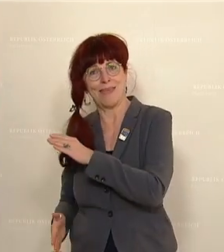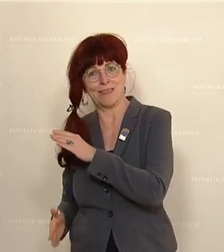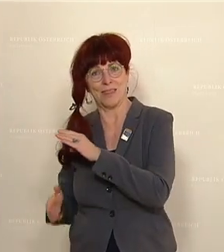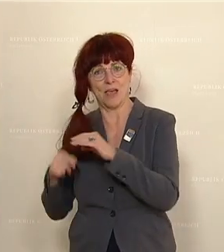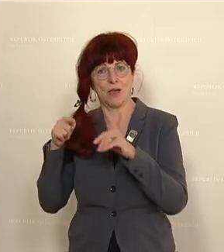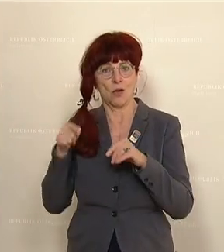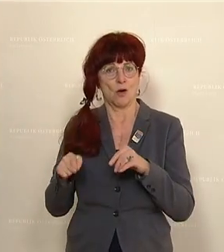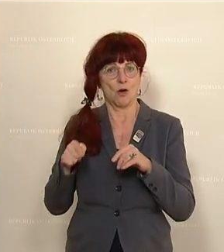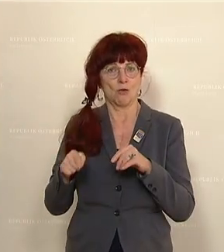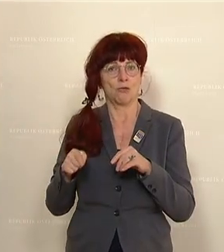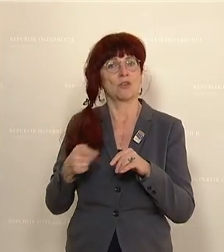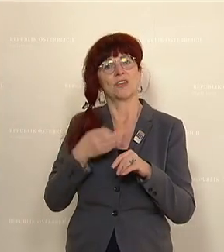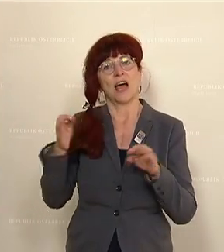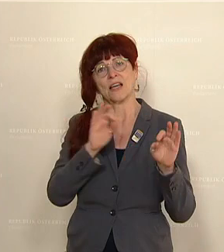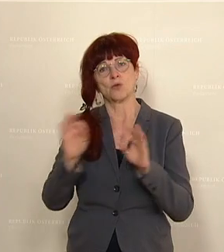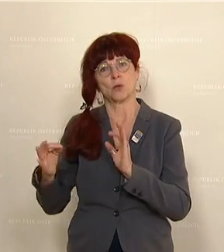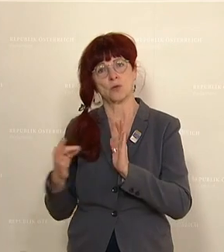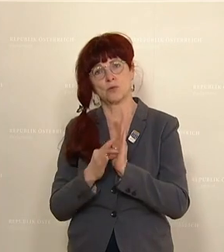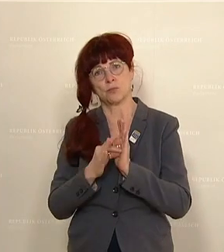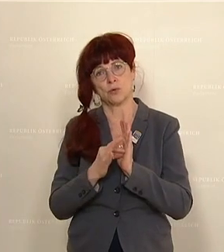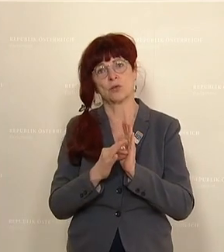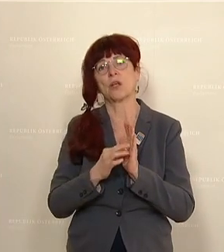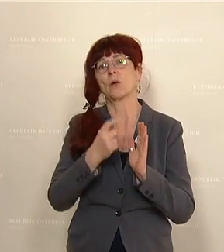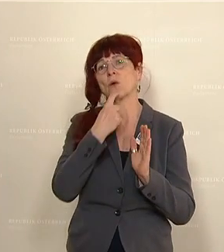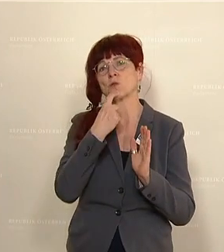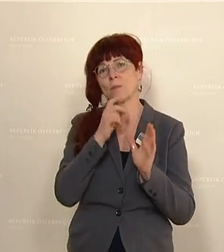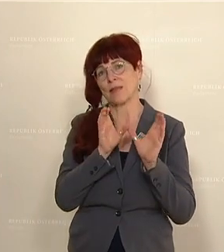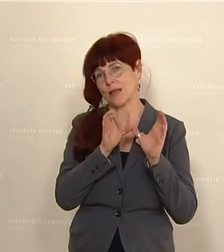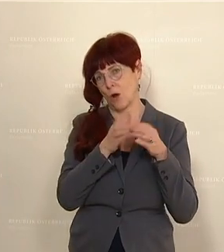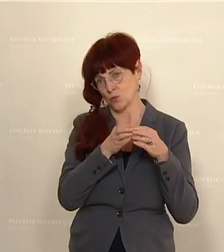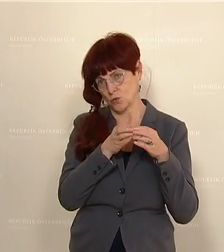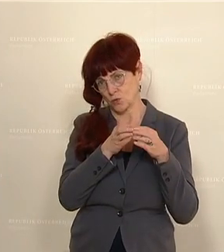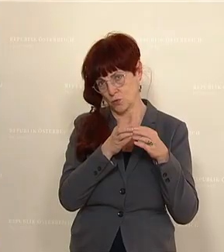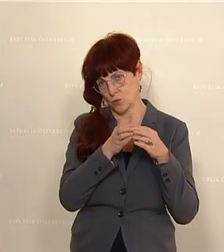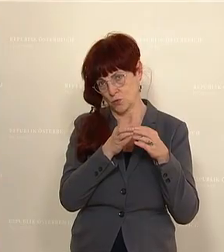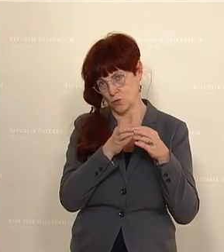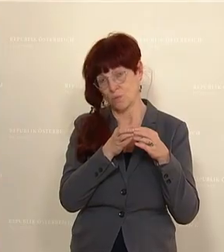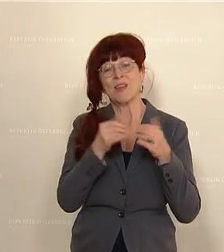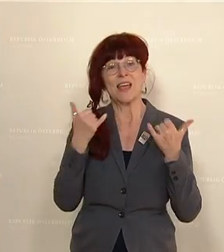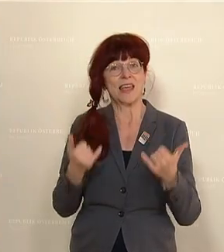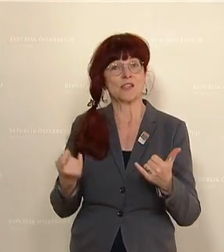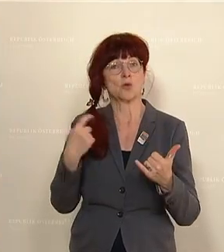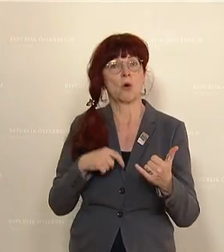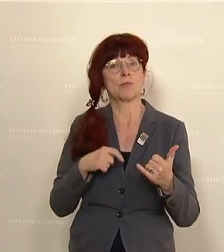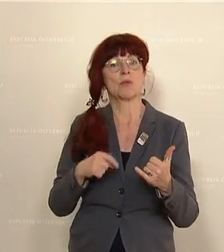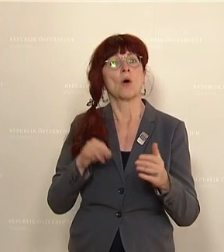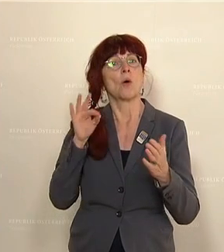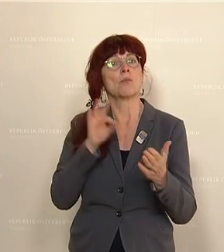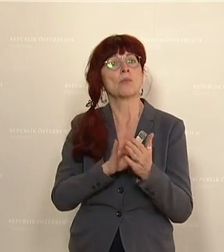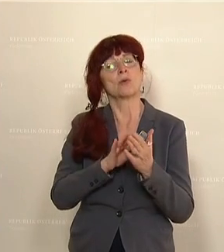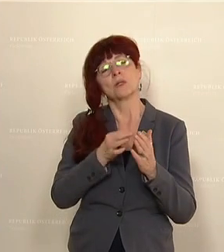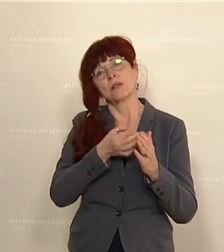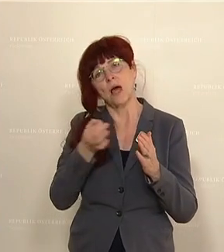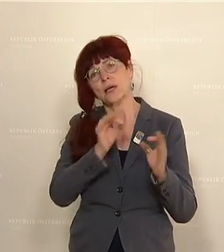der Tagesordnungspunkte. Wir kommen nun zu Jugendgesundheit. Einen Schwerpunkt Jugendgesundheit setzen die